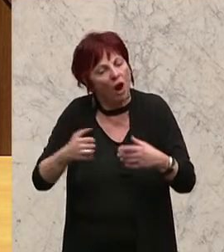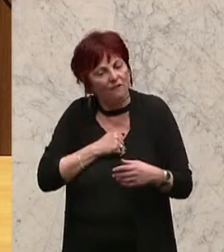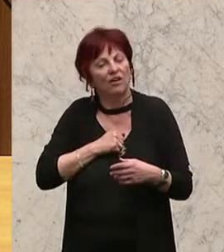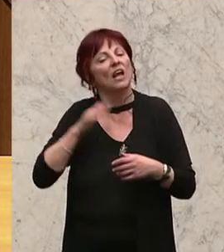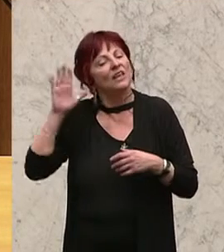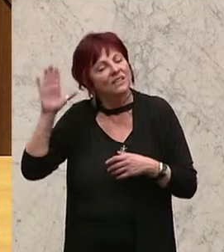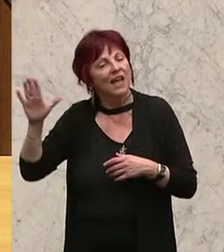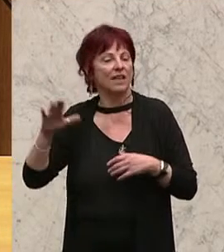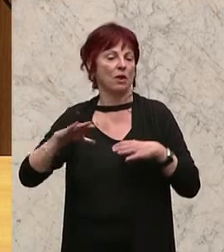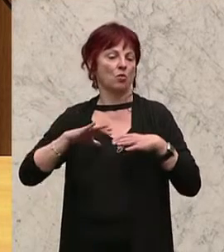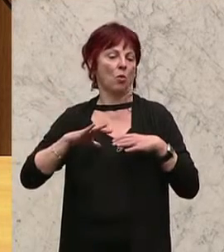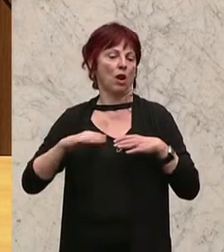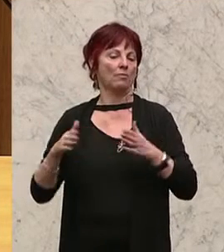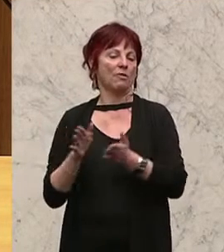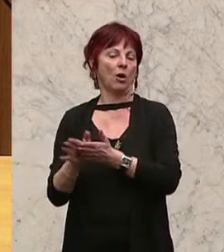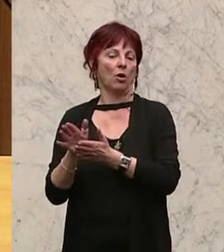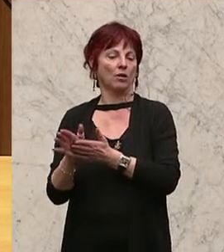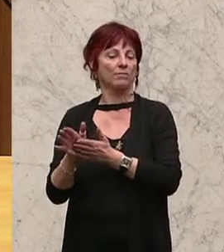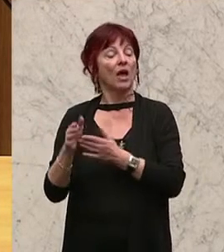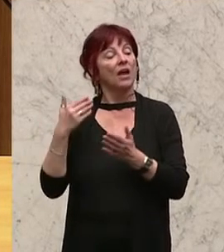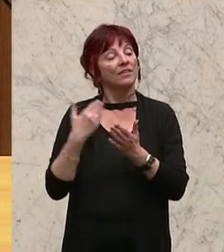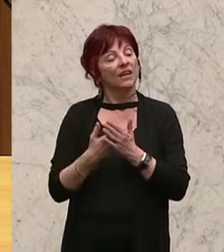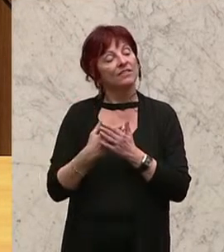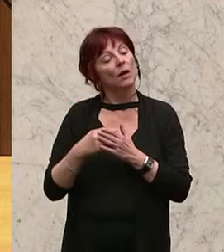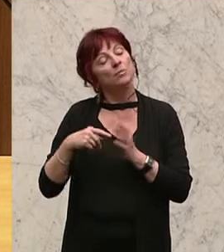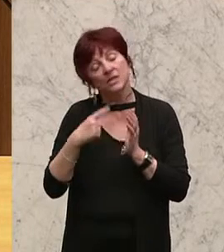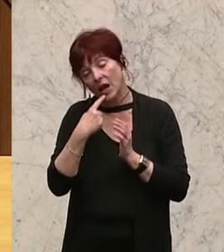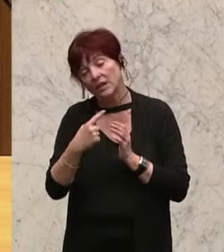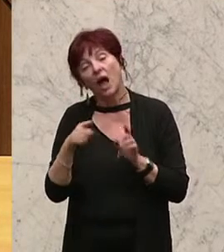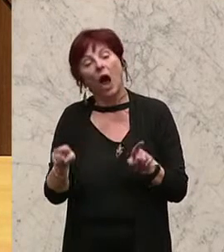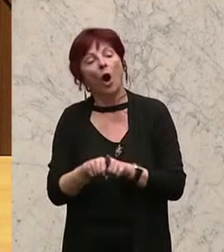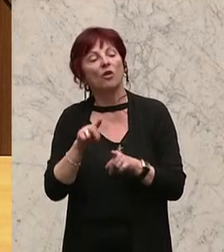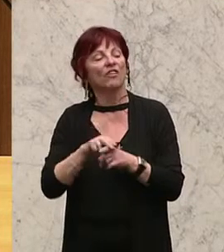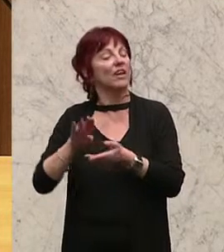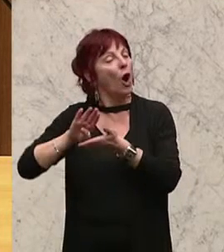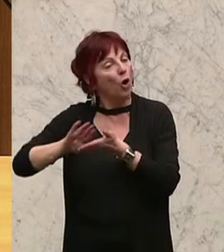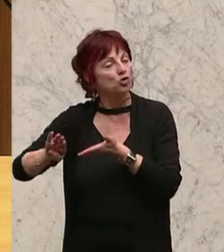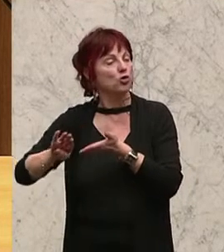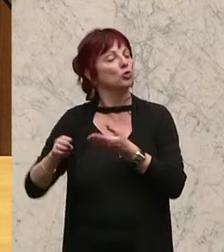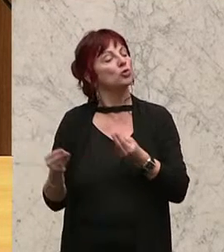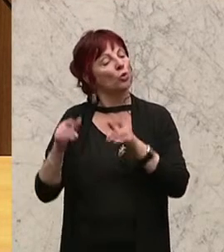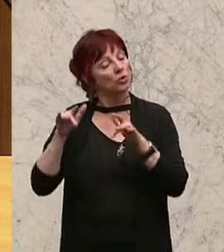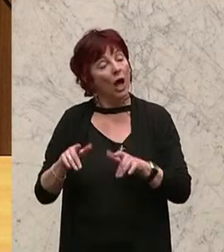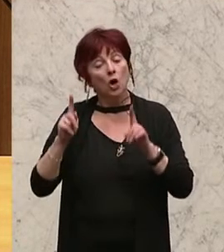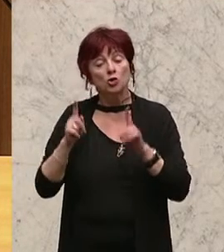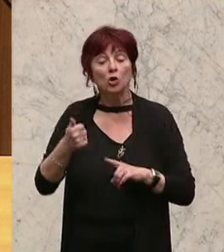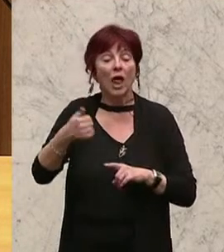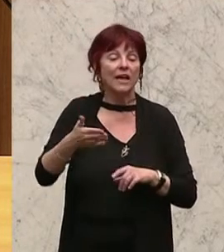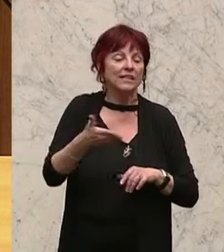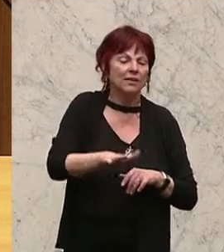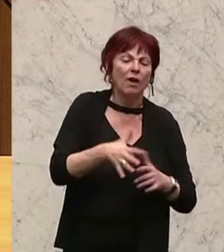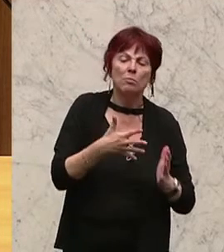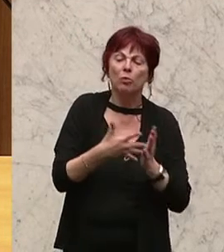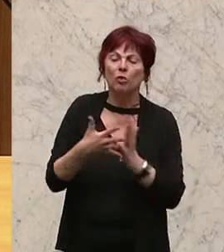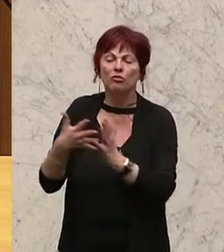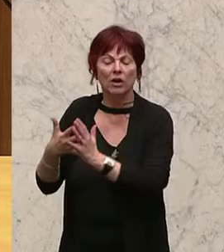verbrauchen. Daher wird normiert, dass auch bevorliegend eines Ausschlussgrundes dennoch im Einzelfall zu prüfen ist, ob die Beamtin oder